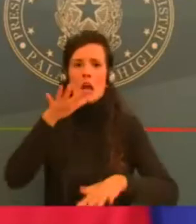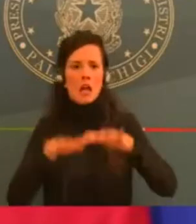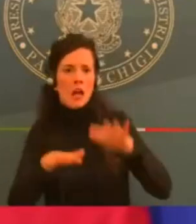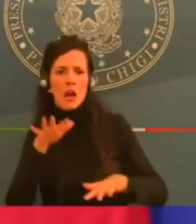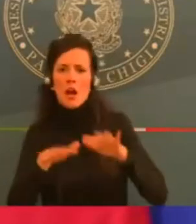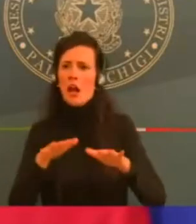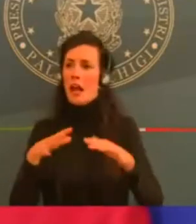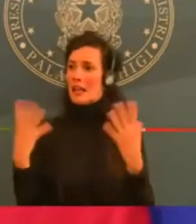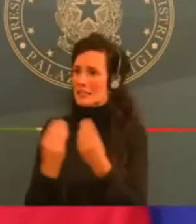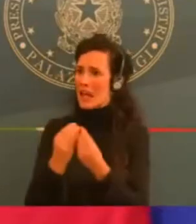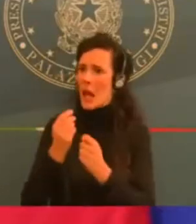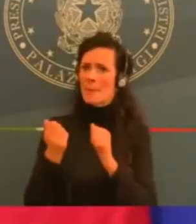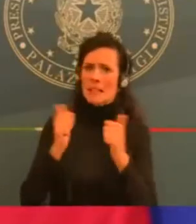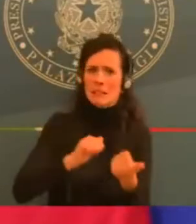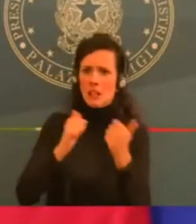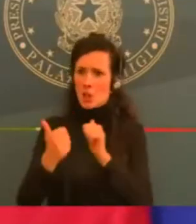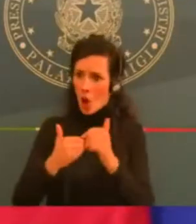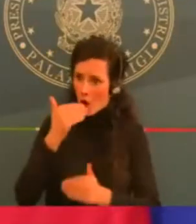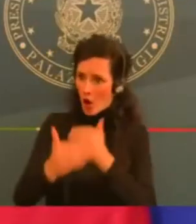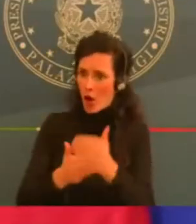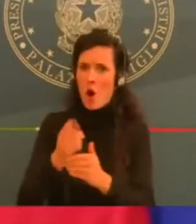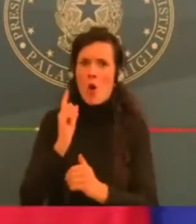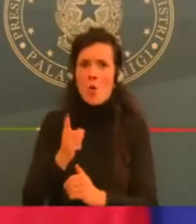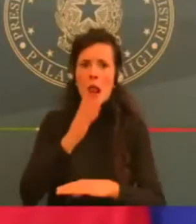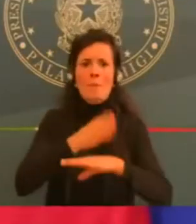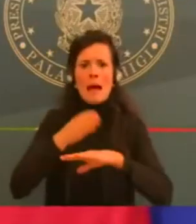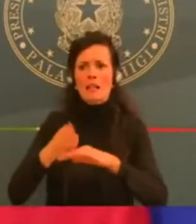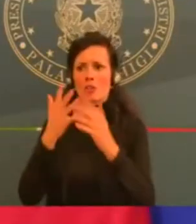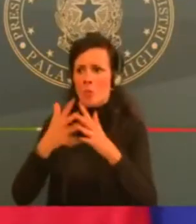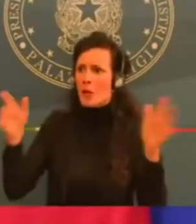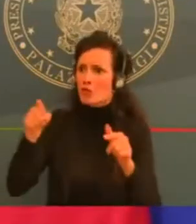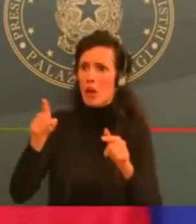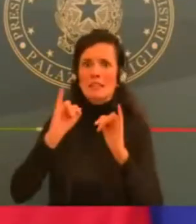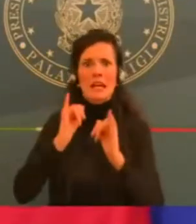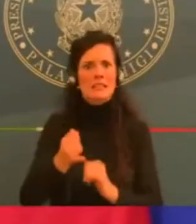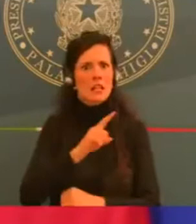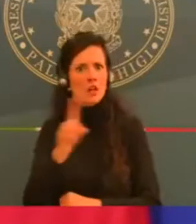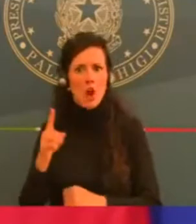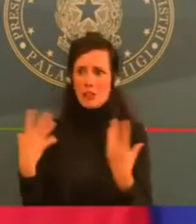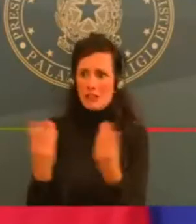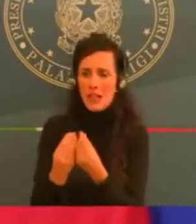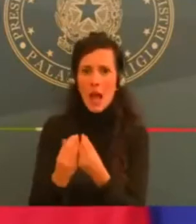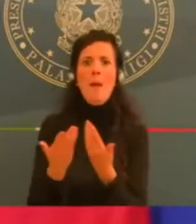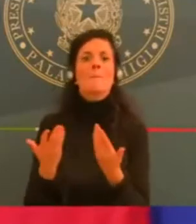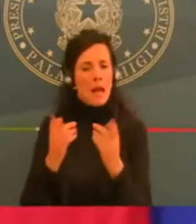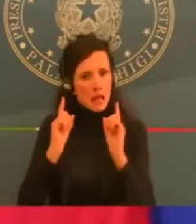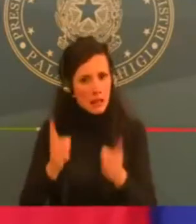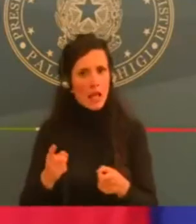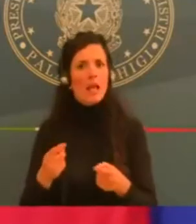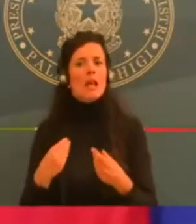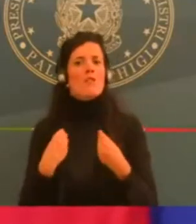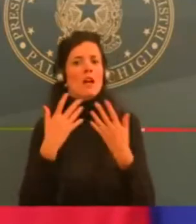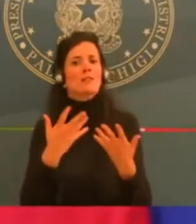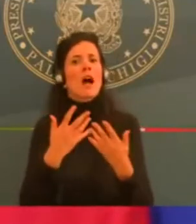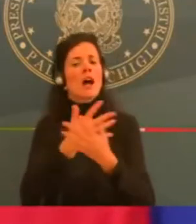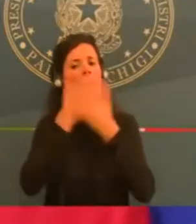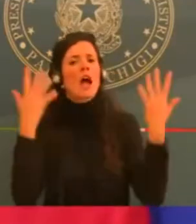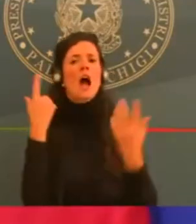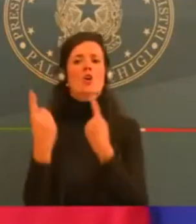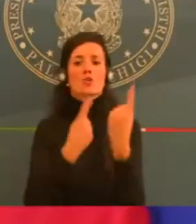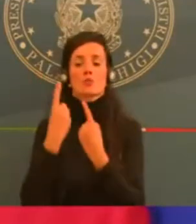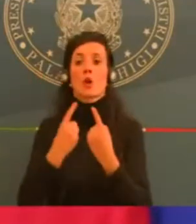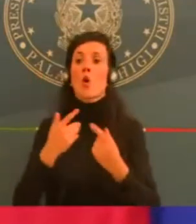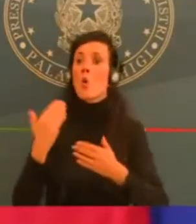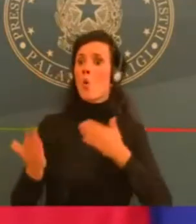di procedere e di completare questo percorso di confronto. Nei prossimi giorni avremo dei contenuti già sul tavolo, ho